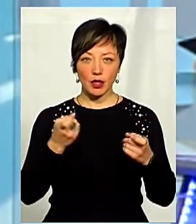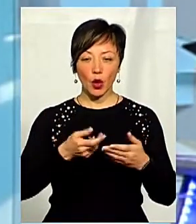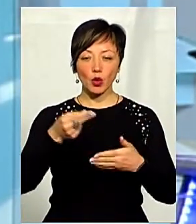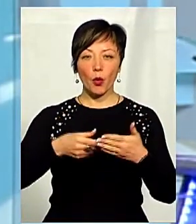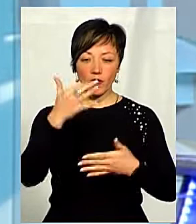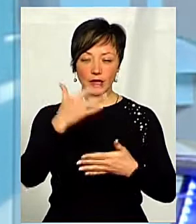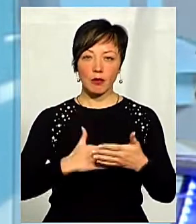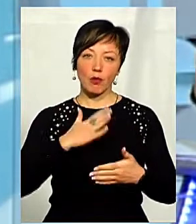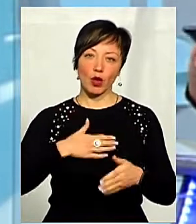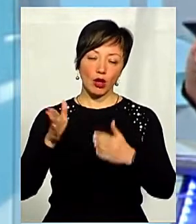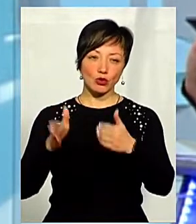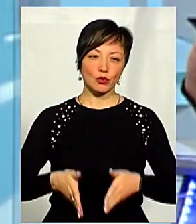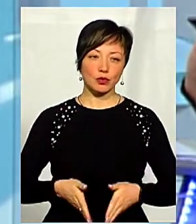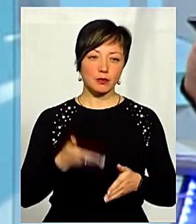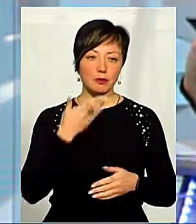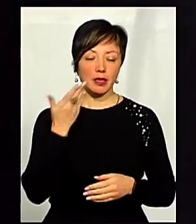довідки про нашого спікера.